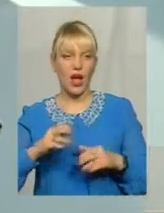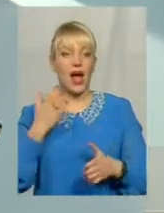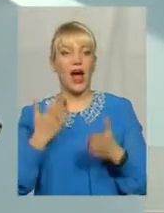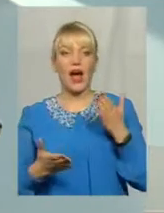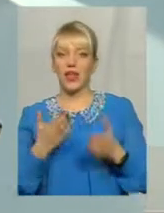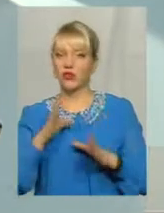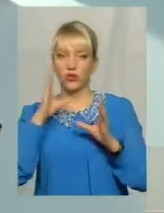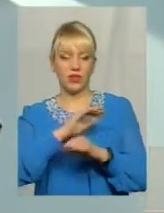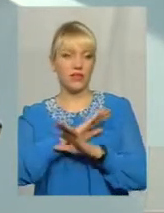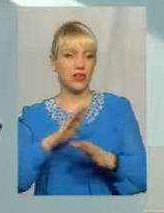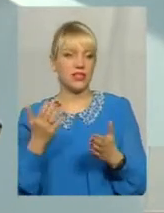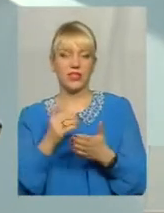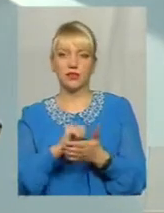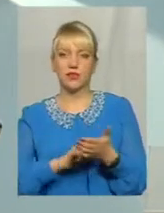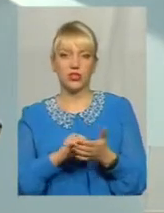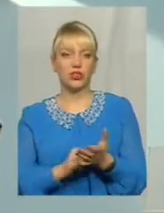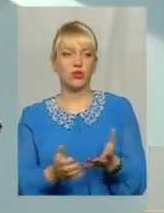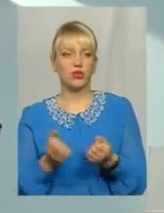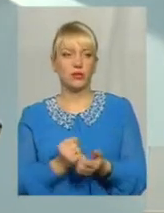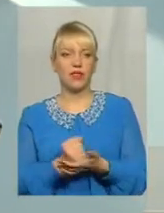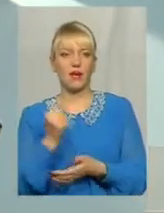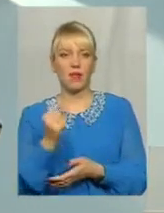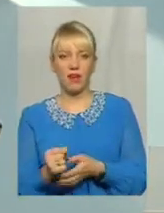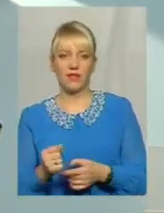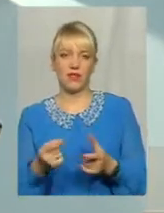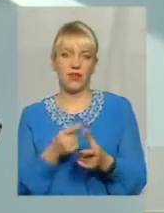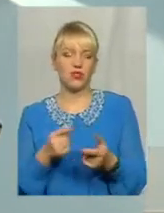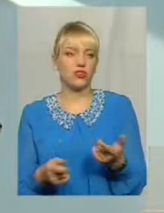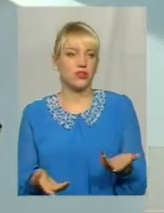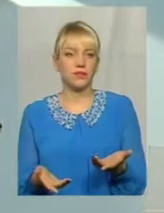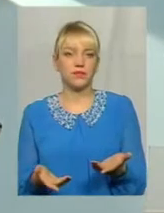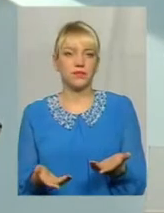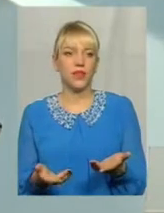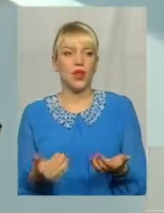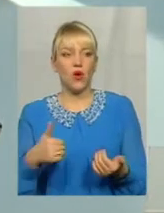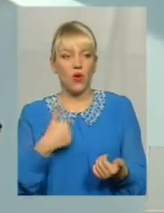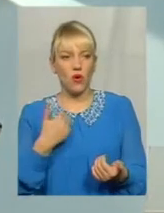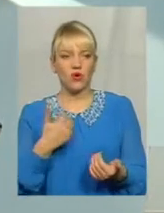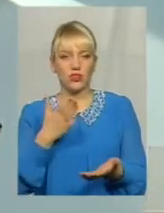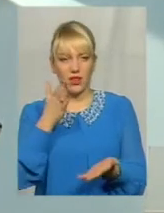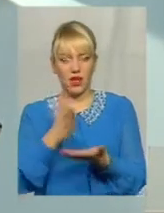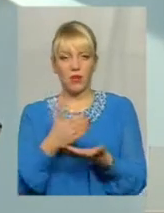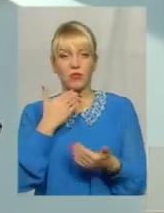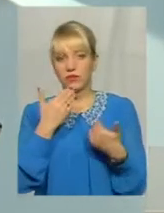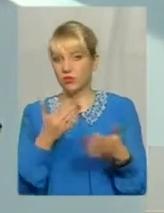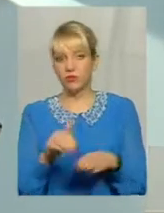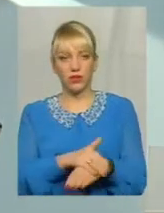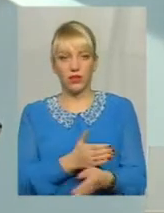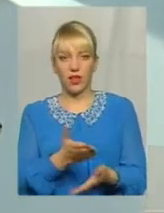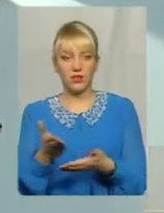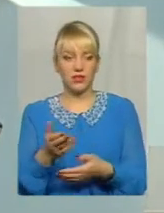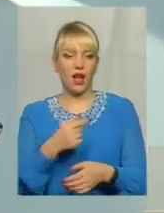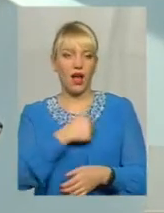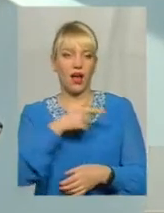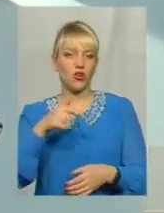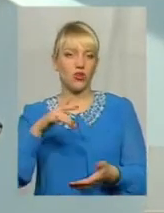не вдається за якимось причином отримати направлення, чи хочеться напряму звернутися, будь ласка, кардіологічний